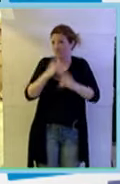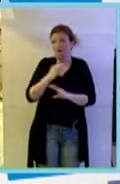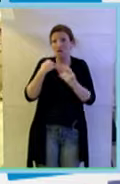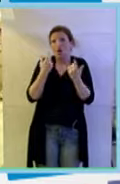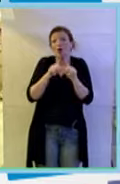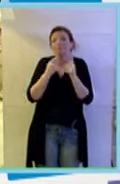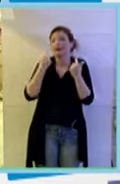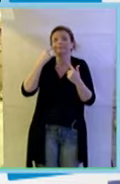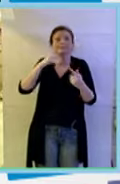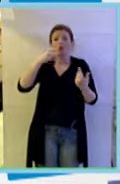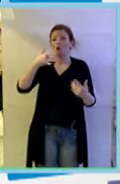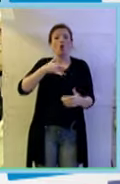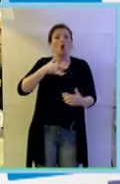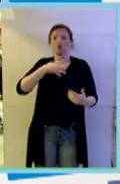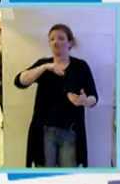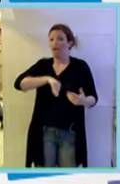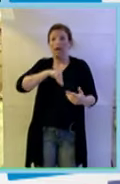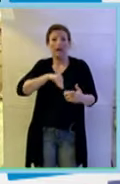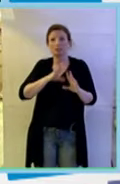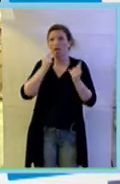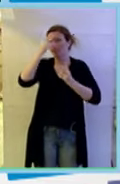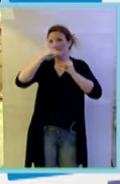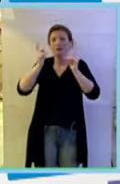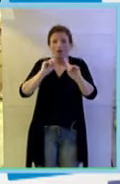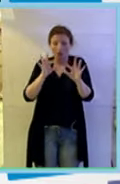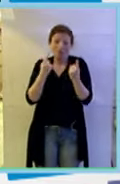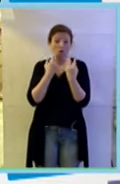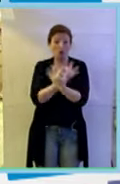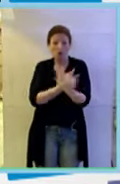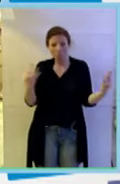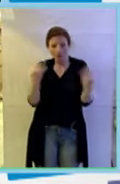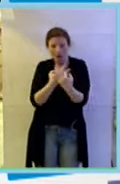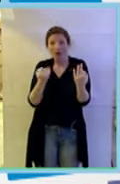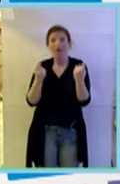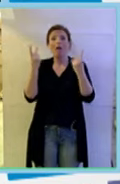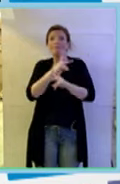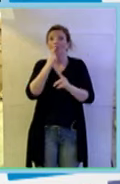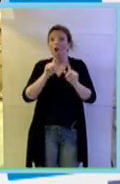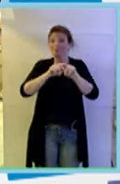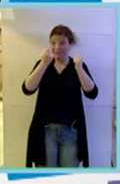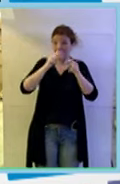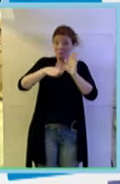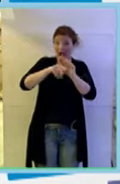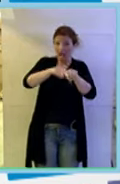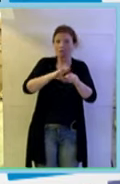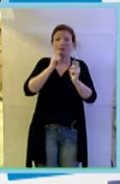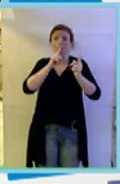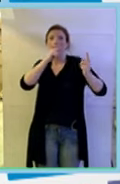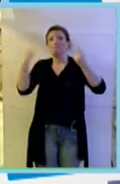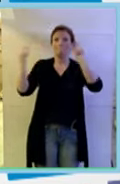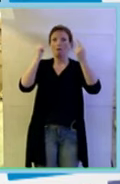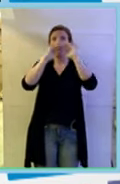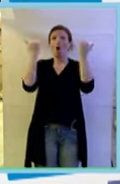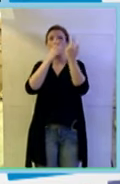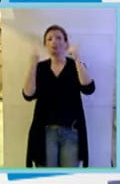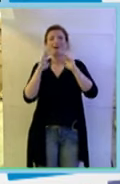'operazione di buonsenso, non è che chissà, voglio dire. Però ha innescato una grande discussione mondiale. Ho innescato. Vediamo la prossima slide,